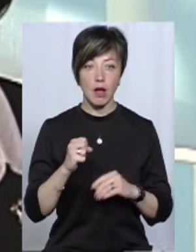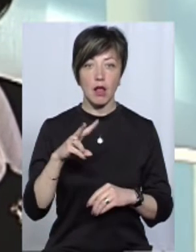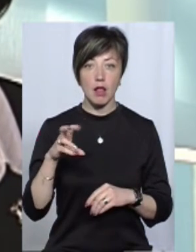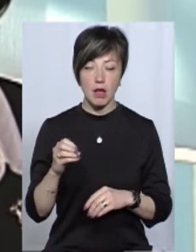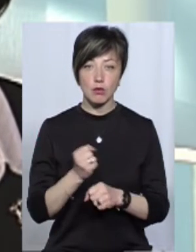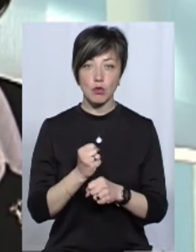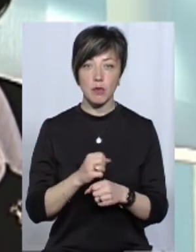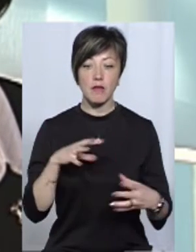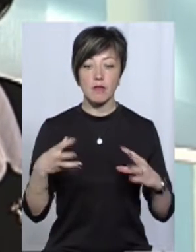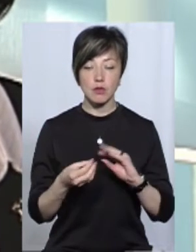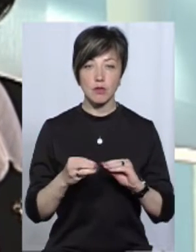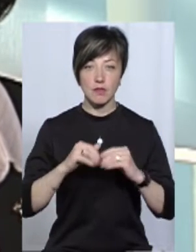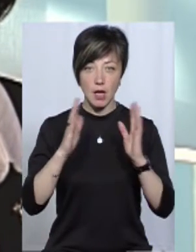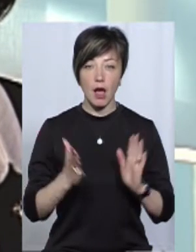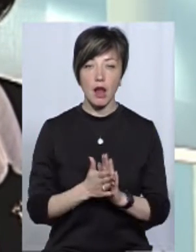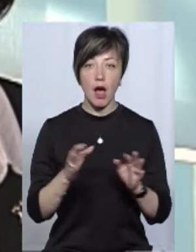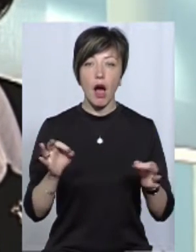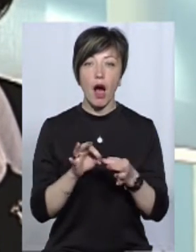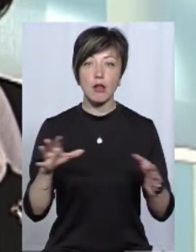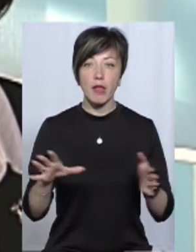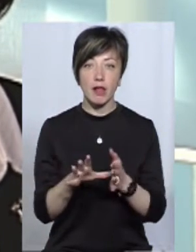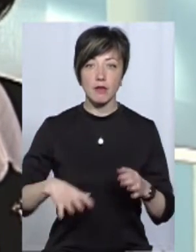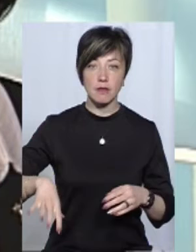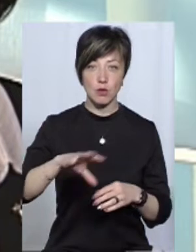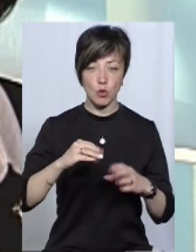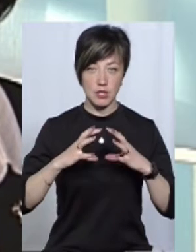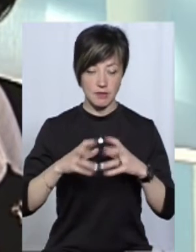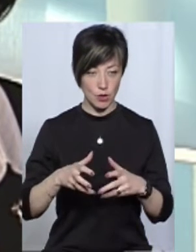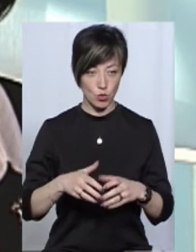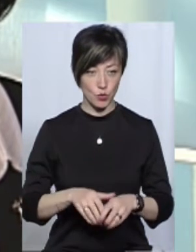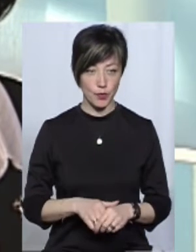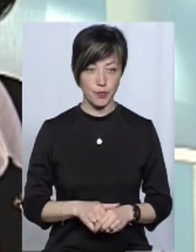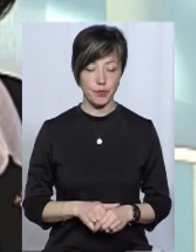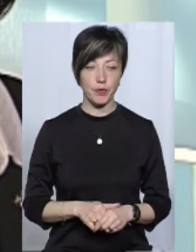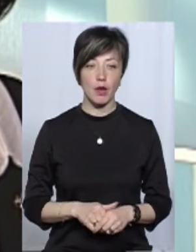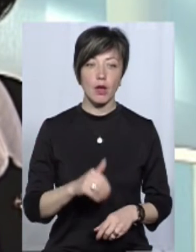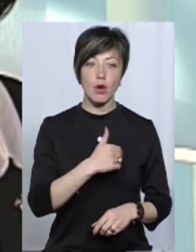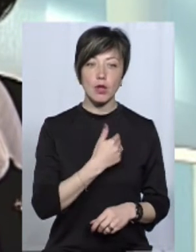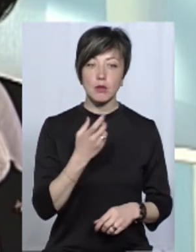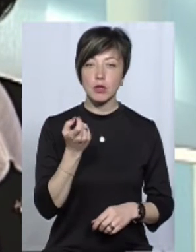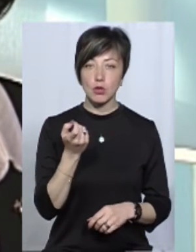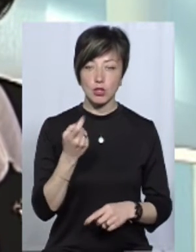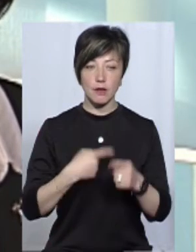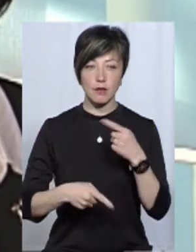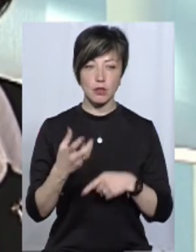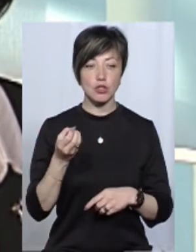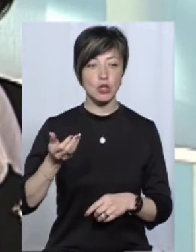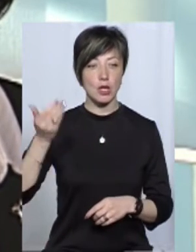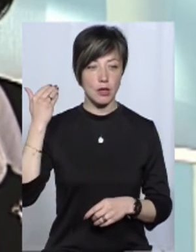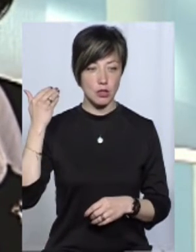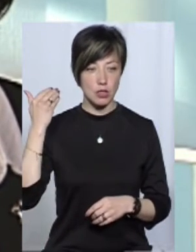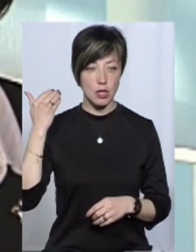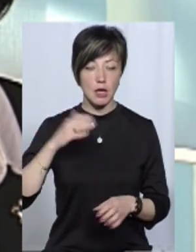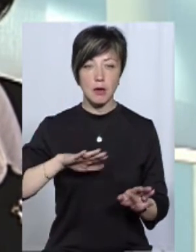а зроблені висновки взагалі в атомній енергетіці всього світу. Ну, я хотів би трошки вернутися ще раніше.